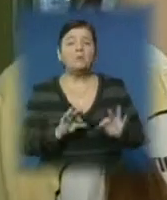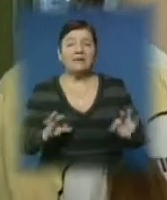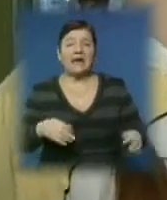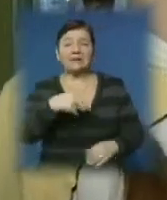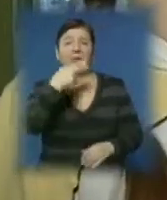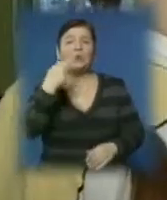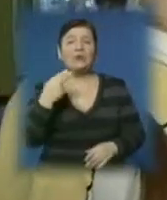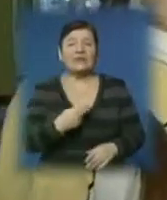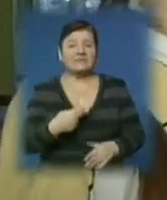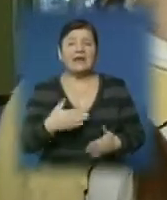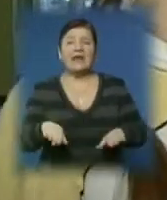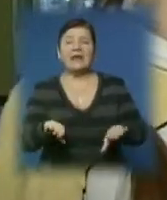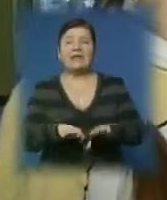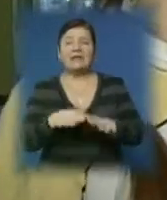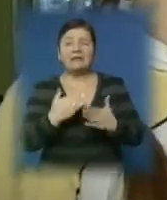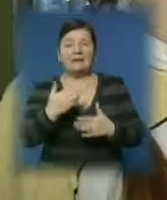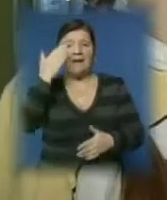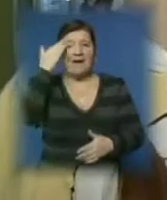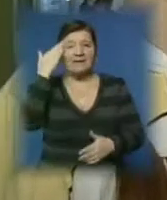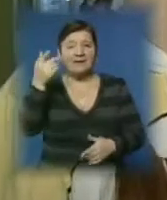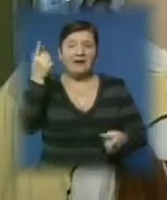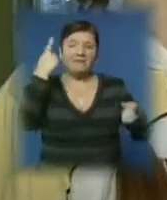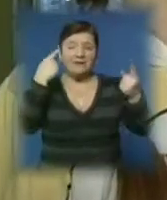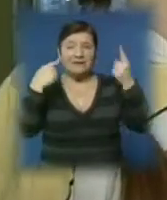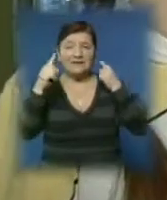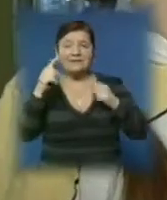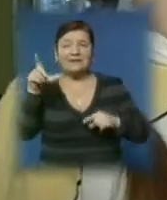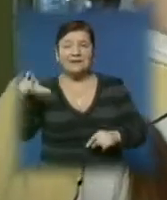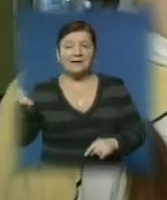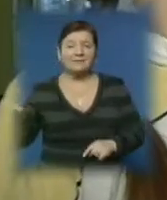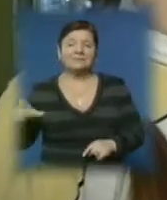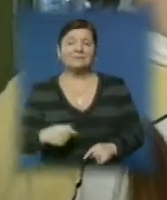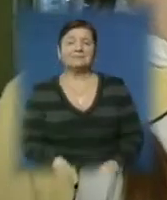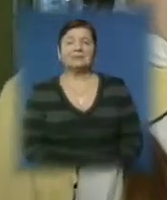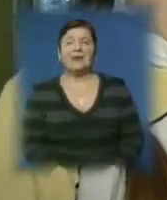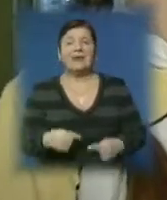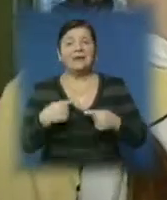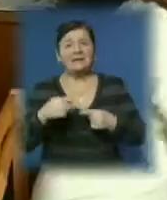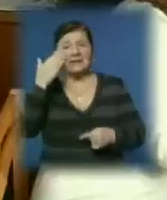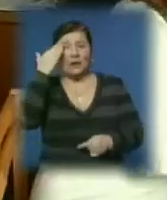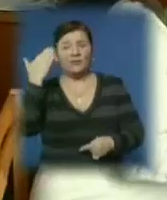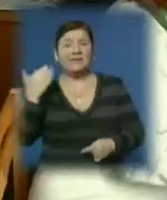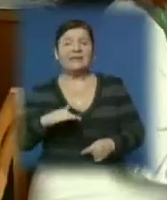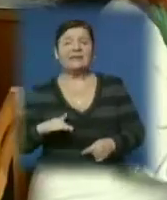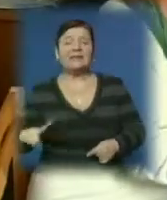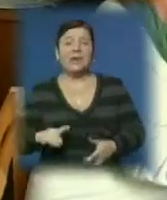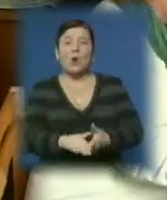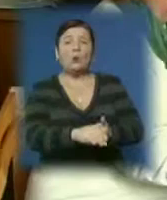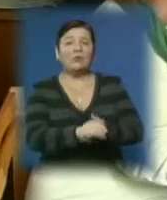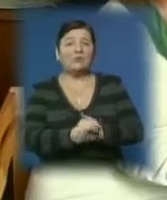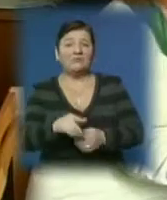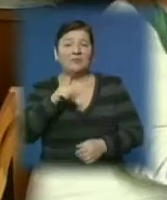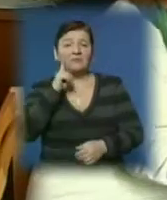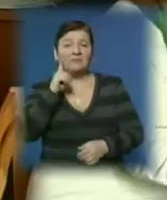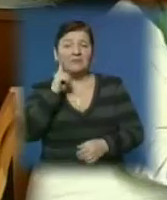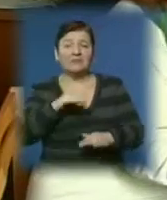художники, а що в нас є також юні-генії, винахідники, мінералоги і решта талановитих дітей. Колектив редакції дитячих та